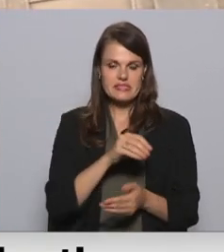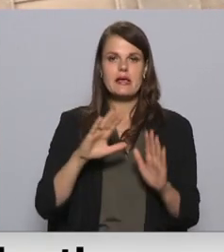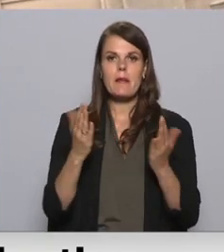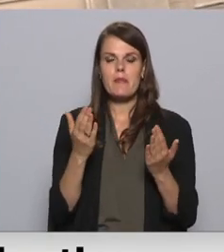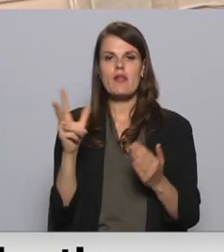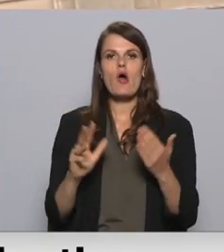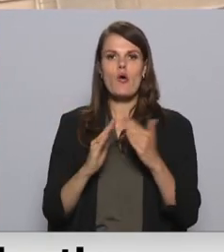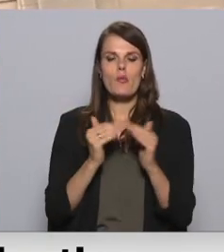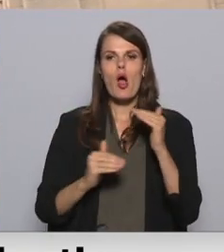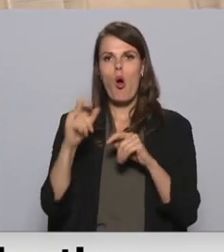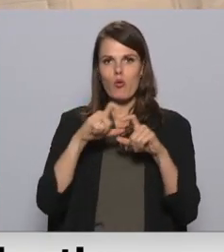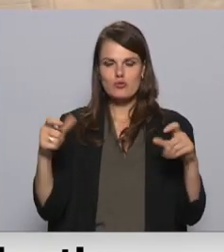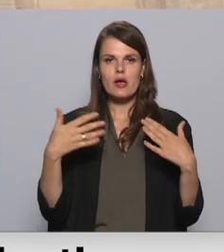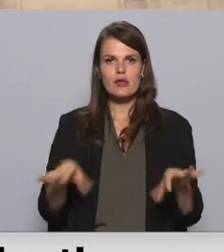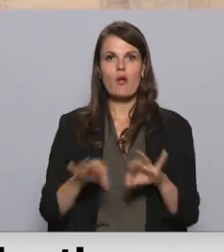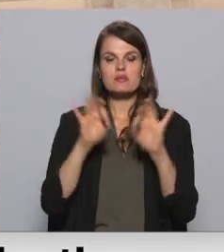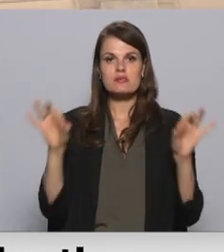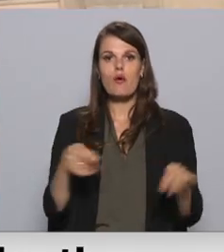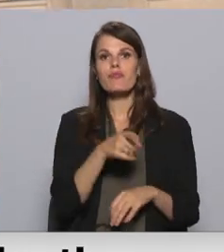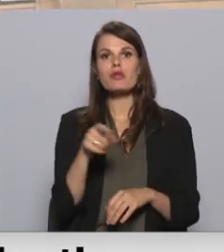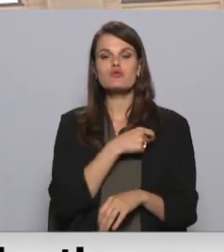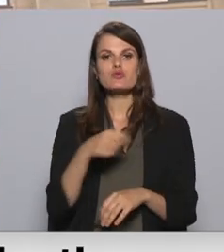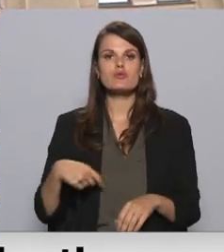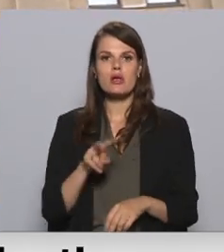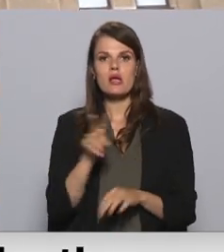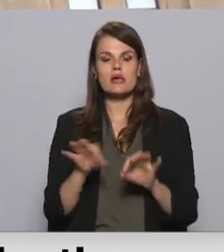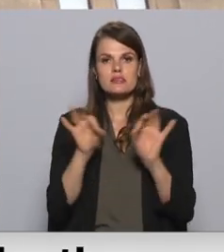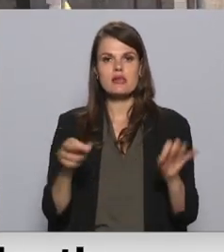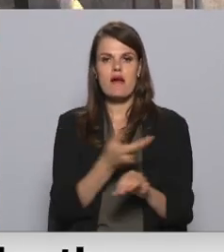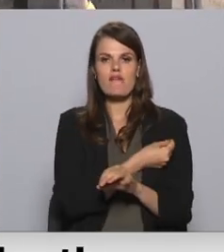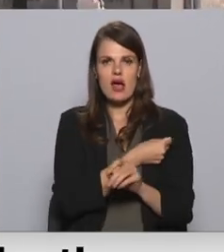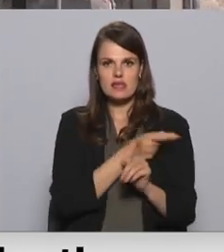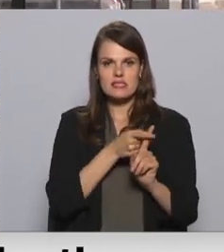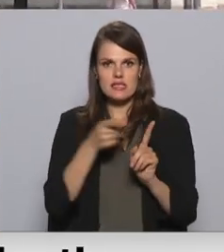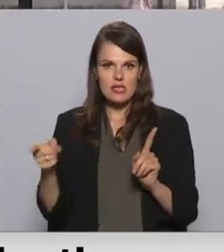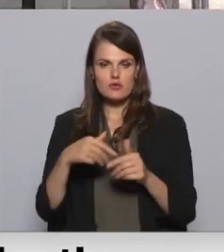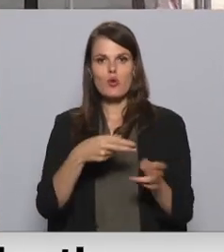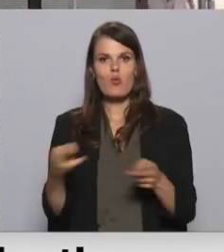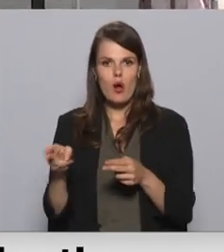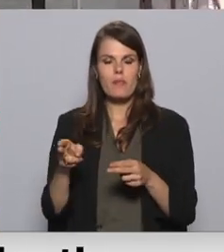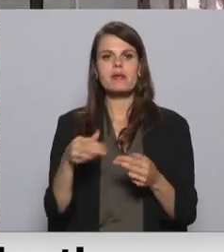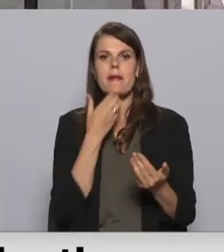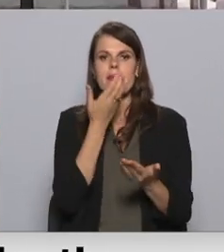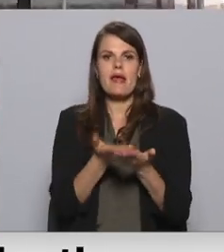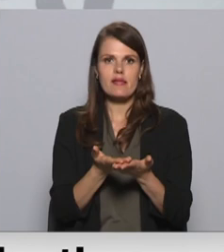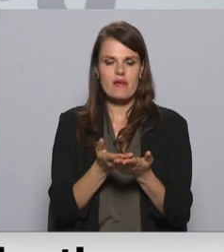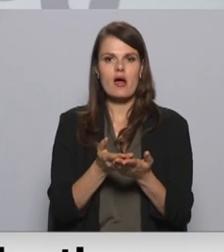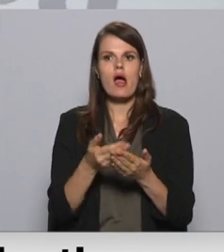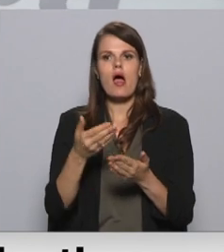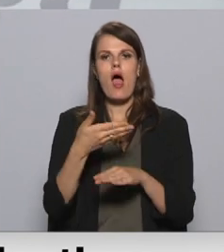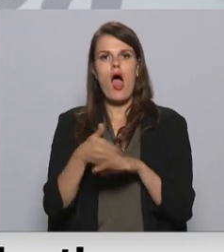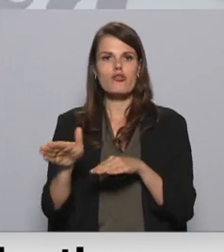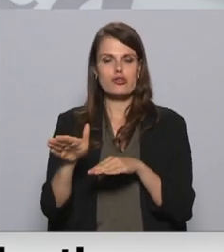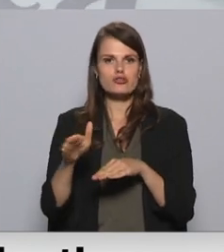universitātē jau sākotnēji tiem studentiem, kuri bija uzsākuši vakcinācijas kursu, kopmītnēs tika piedāvāts atsevišķa